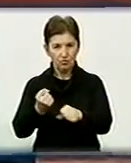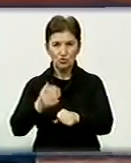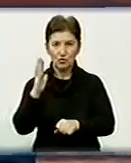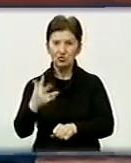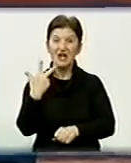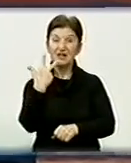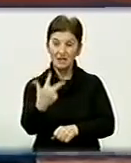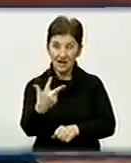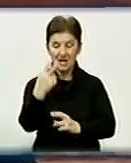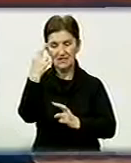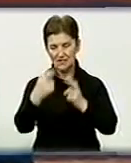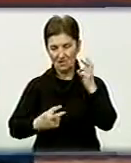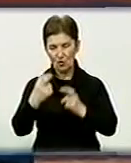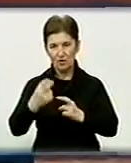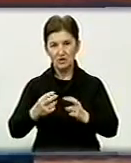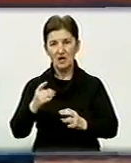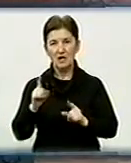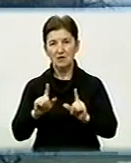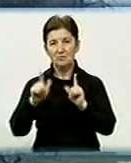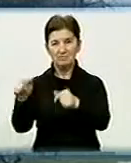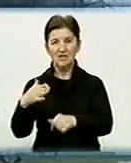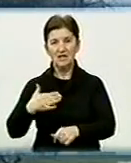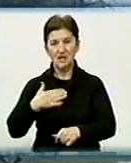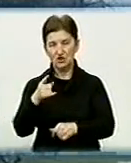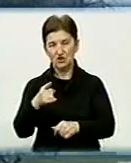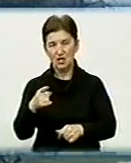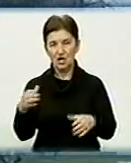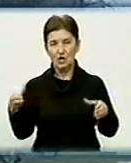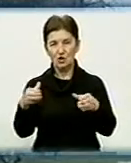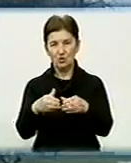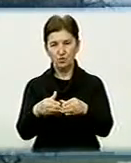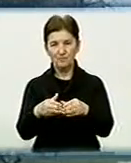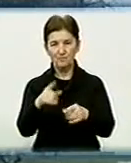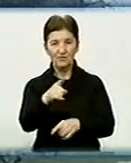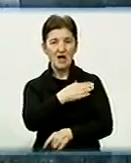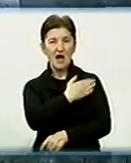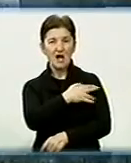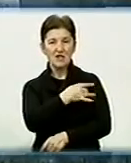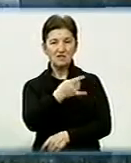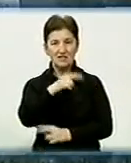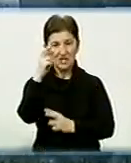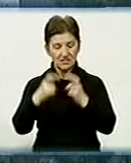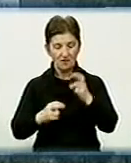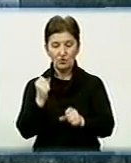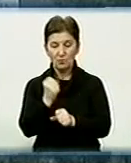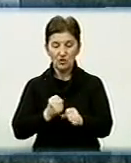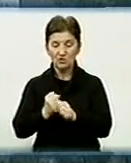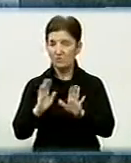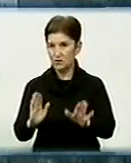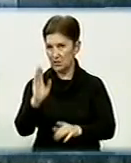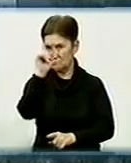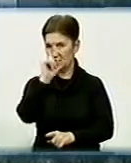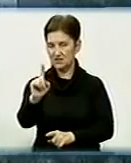на одному із них і побувала наша знімальна група. Минулого сезону Олександрський цукровий завод працював лише місяць. Нині